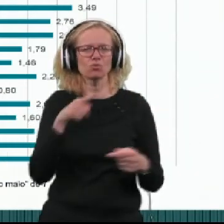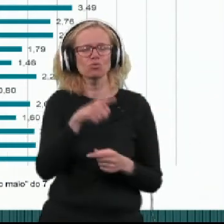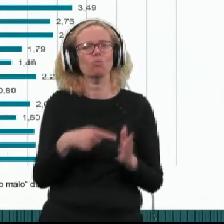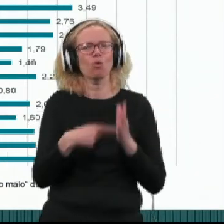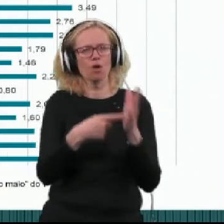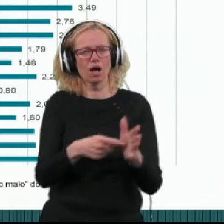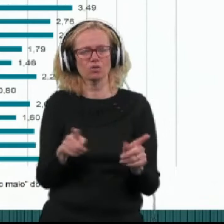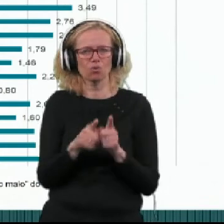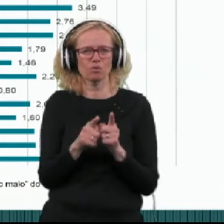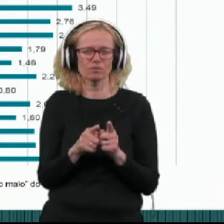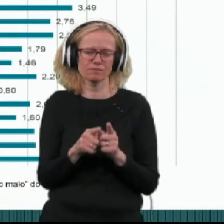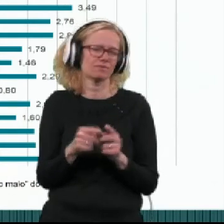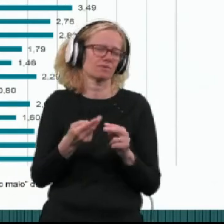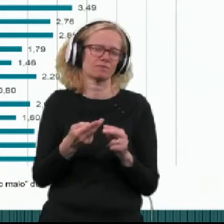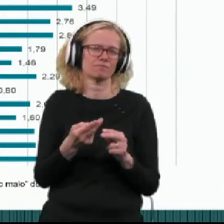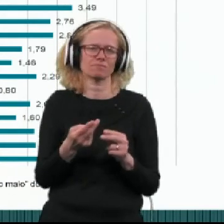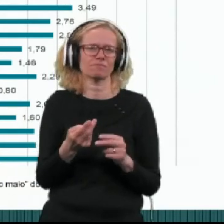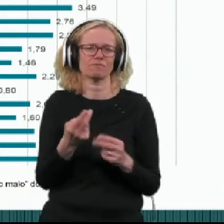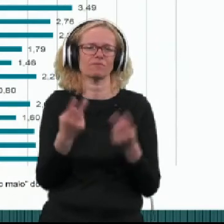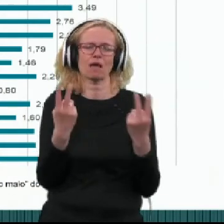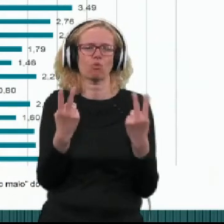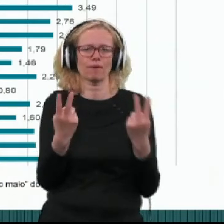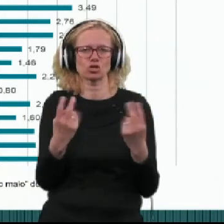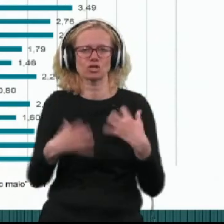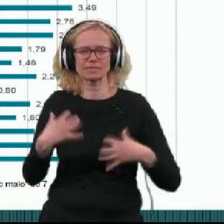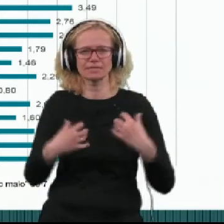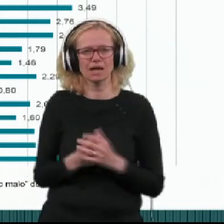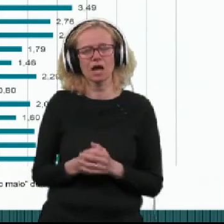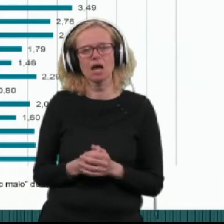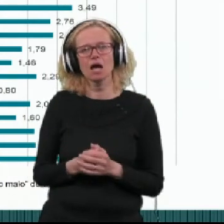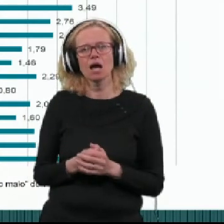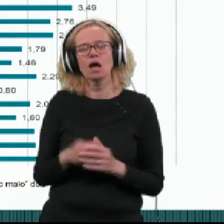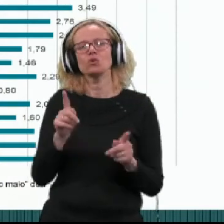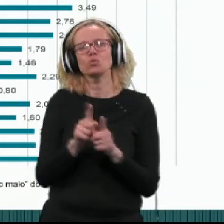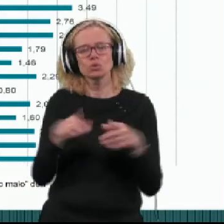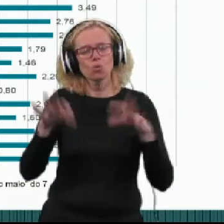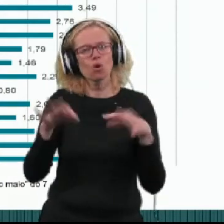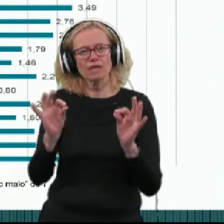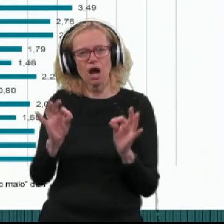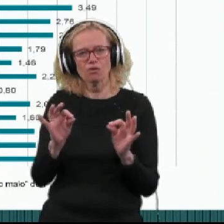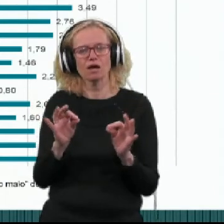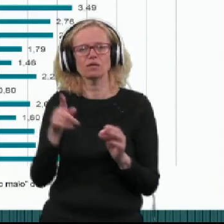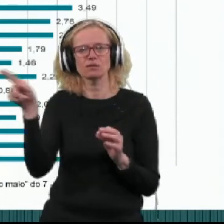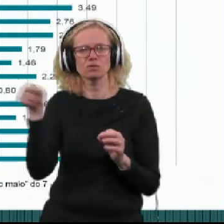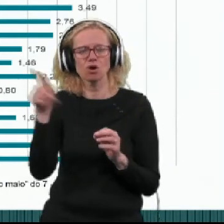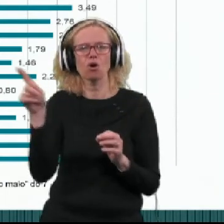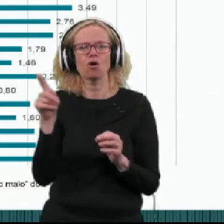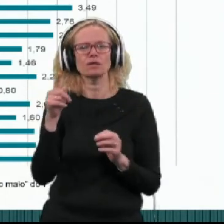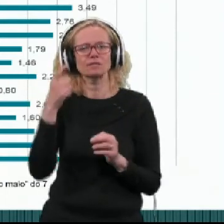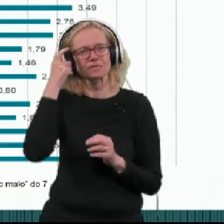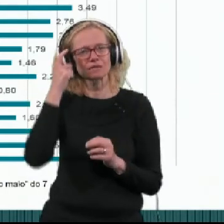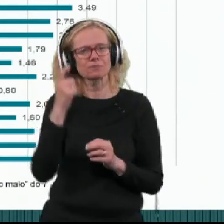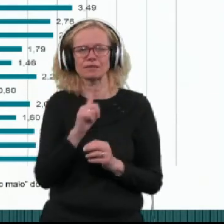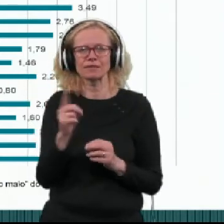neka poglavitna stiska. Nadalje udeleženci ugotavljajo tudi, da jih skrbi negotova prihodnost,